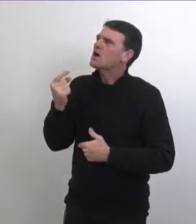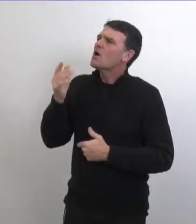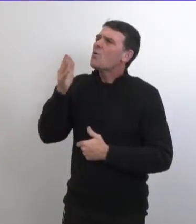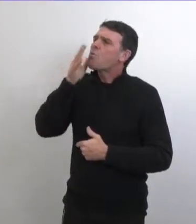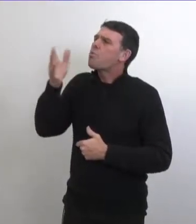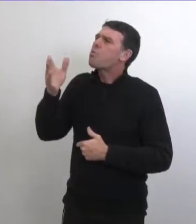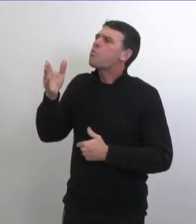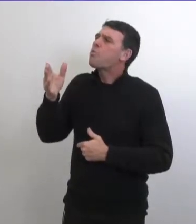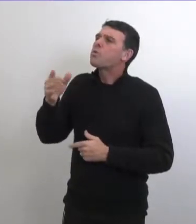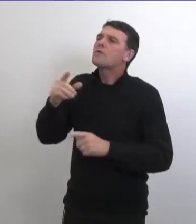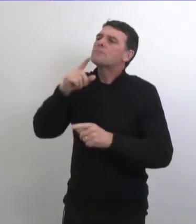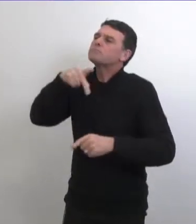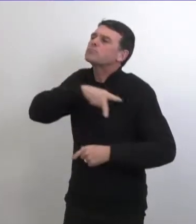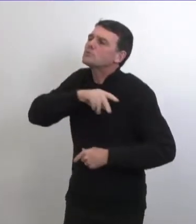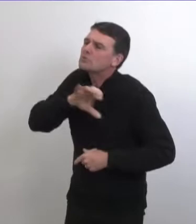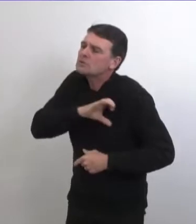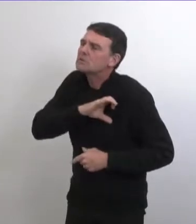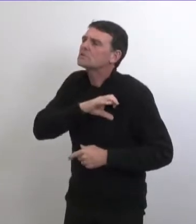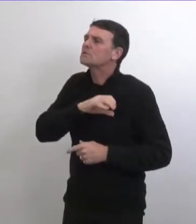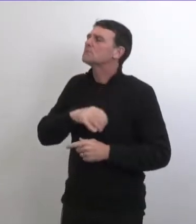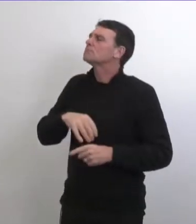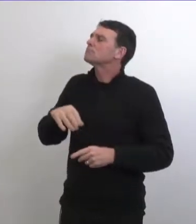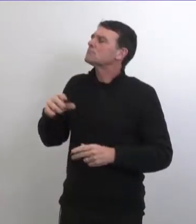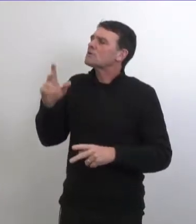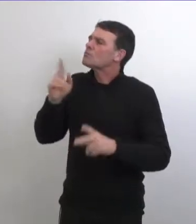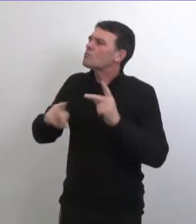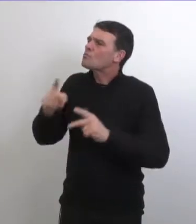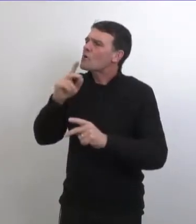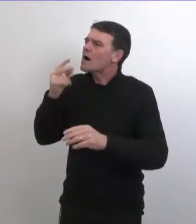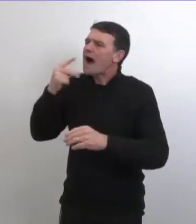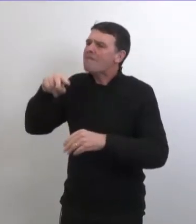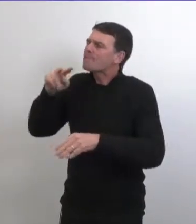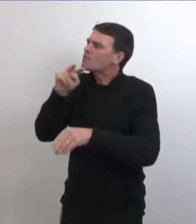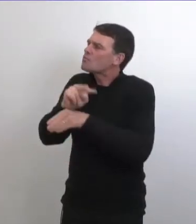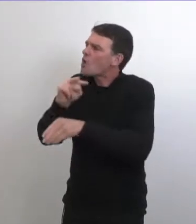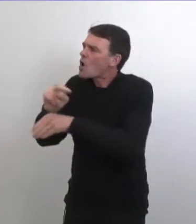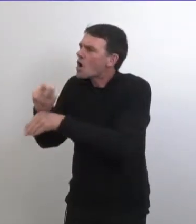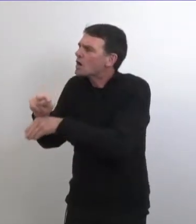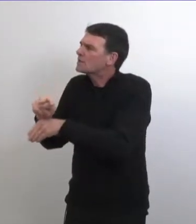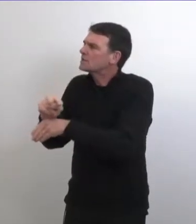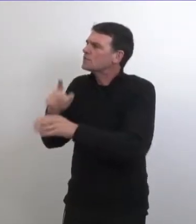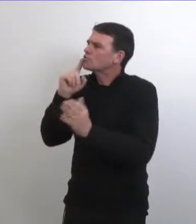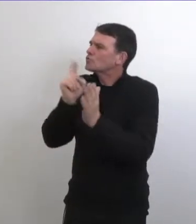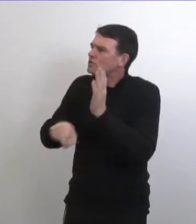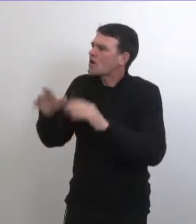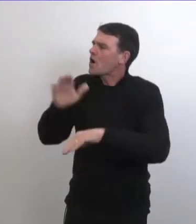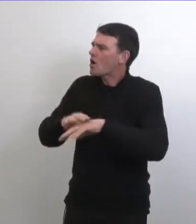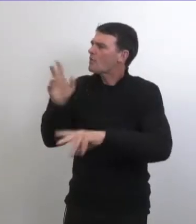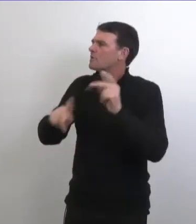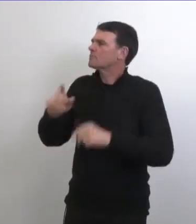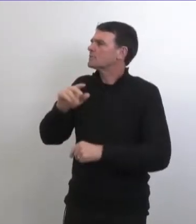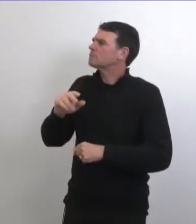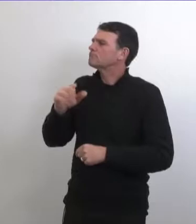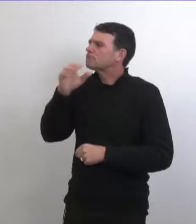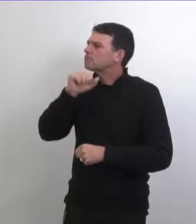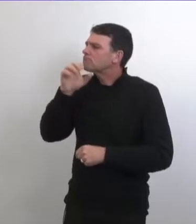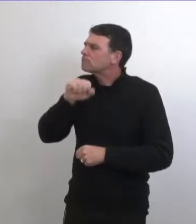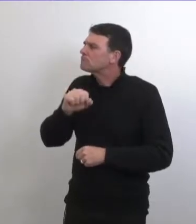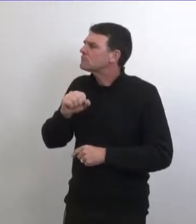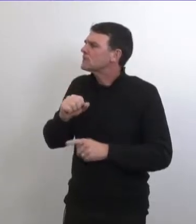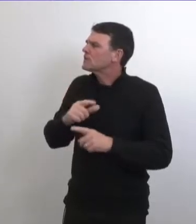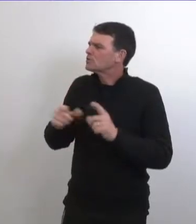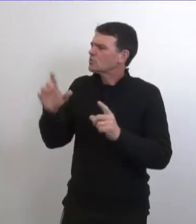il va y avoir du dépistage de surveillance quotidien dans les foyers de soins personnels